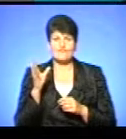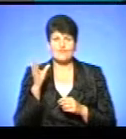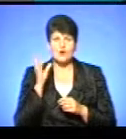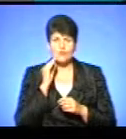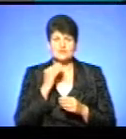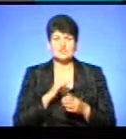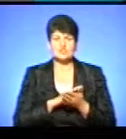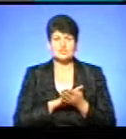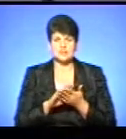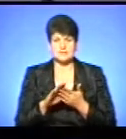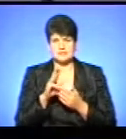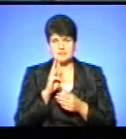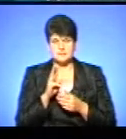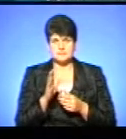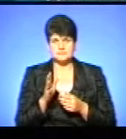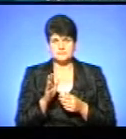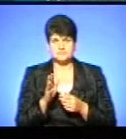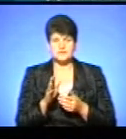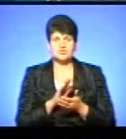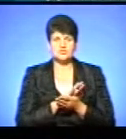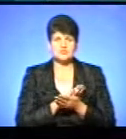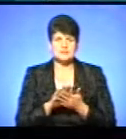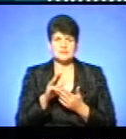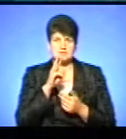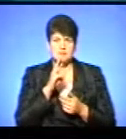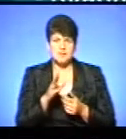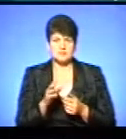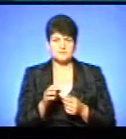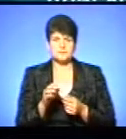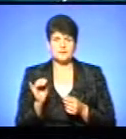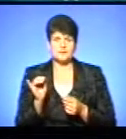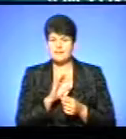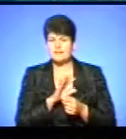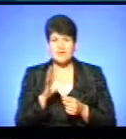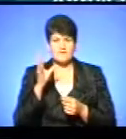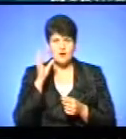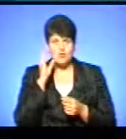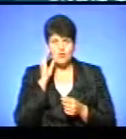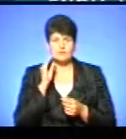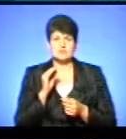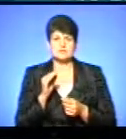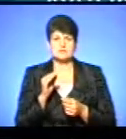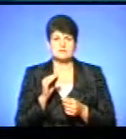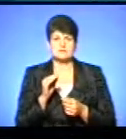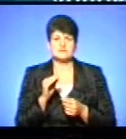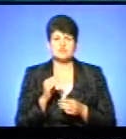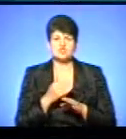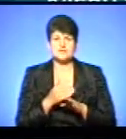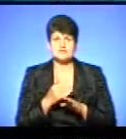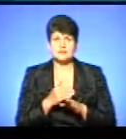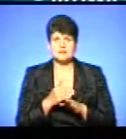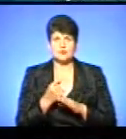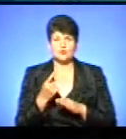заробітна плата. І не враховується, як зазначено на моніторі, це частина